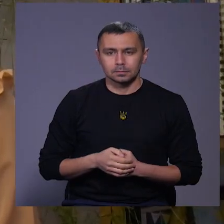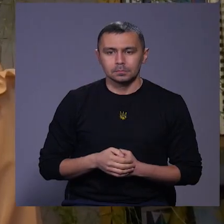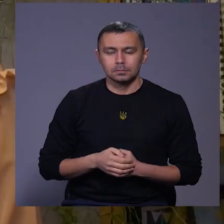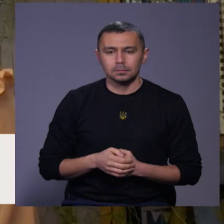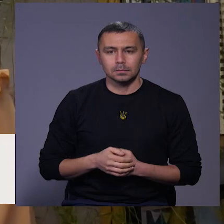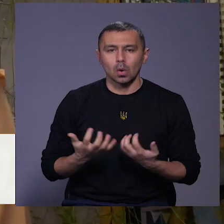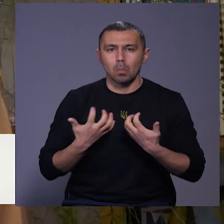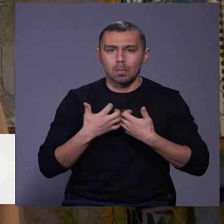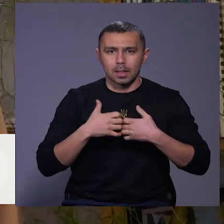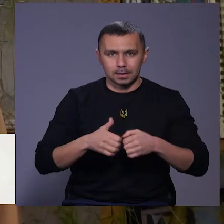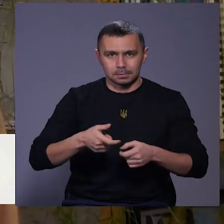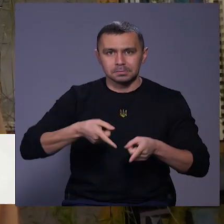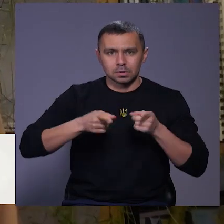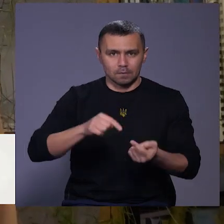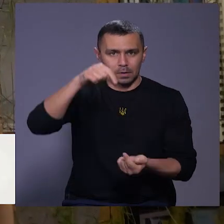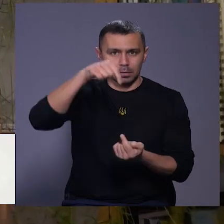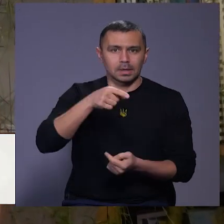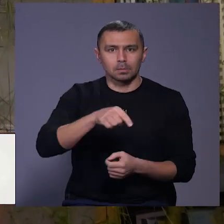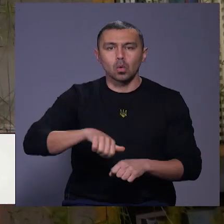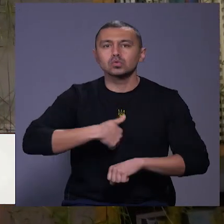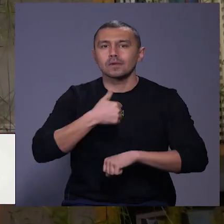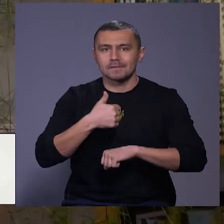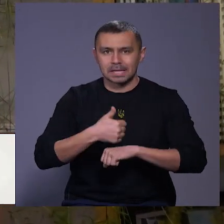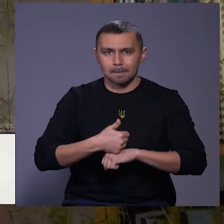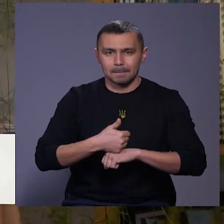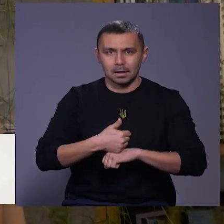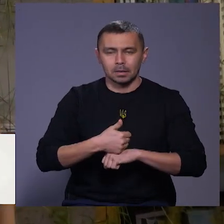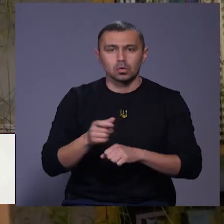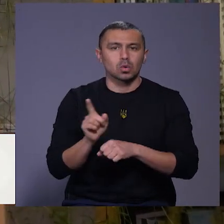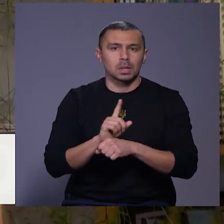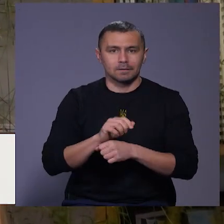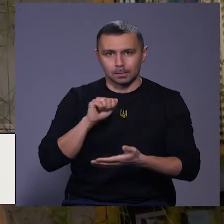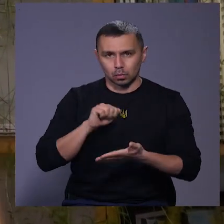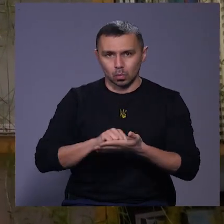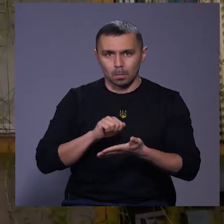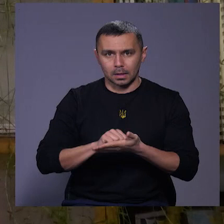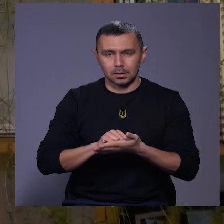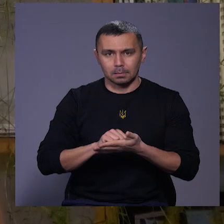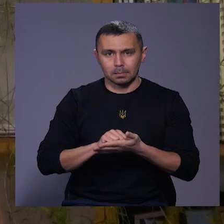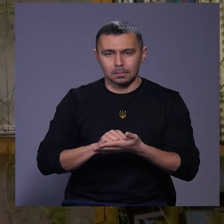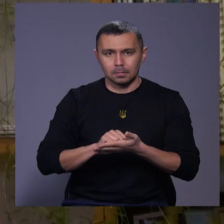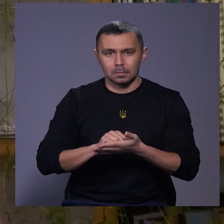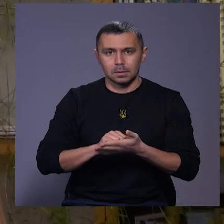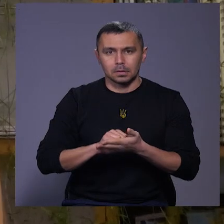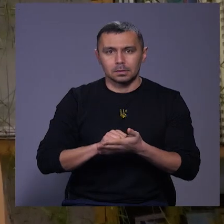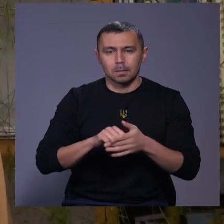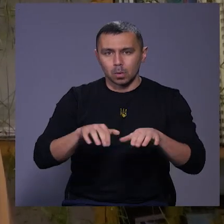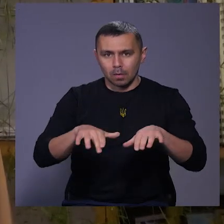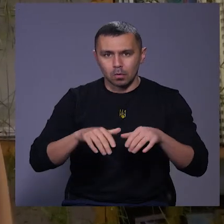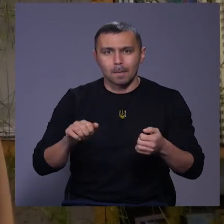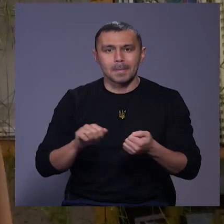Обладнання дійсно відповідає тим основним нормативним документам, програмовому